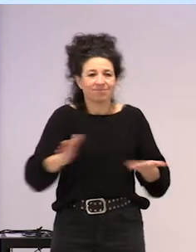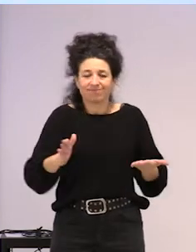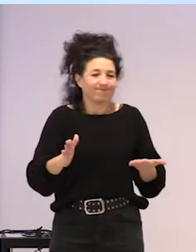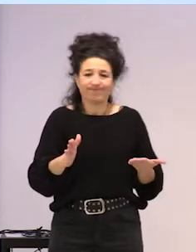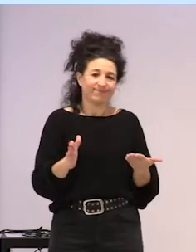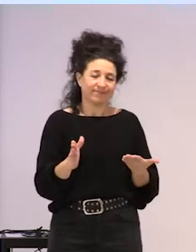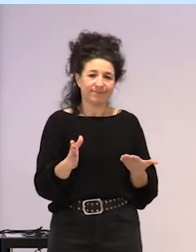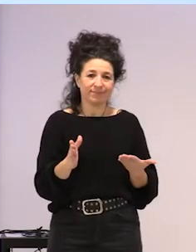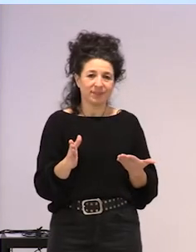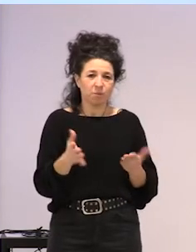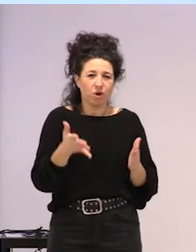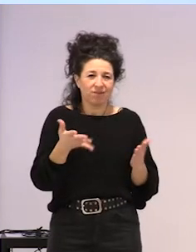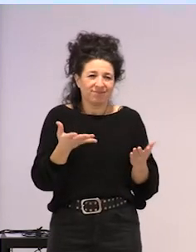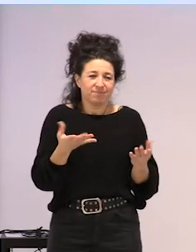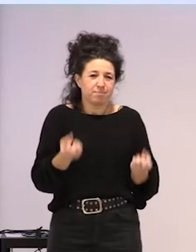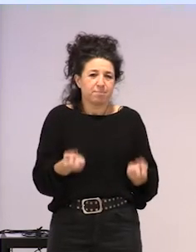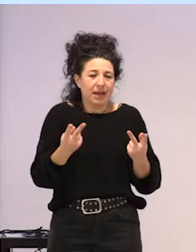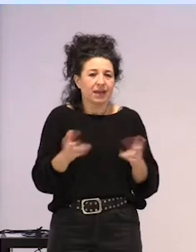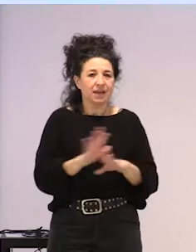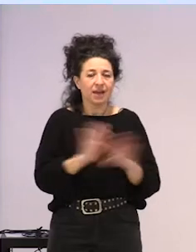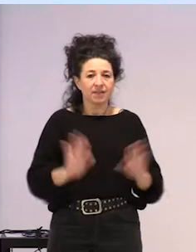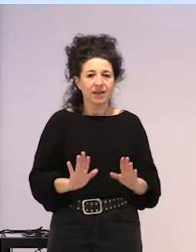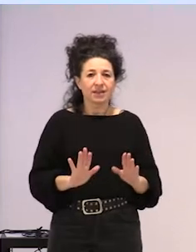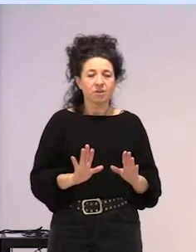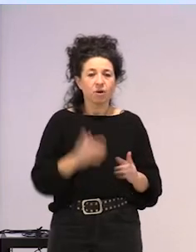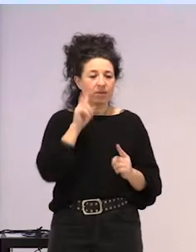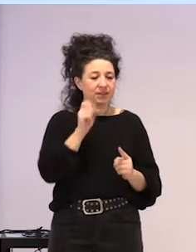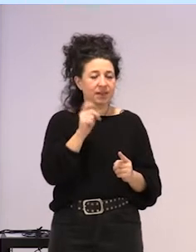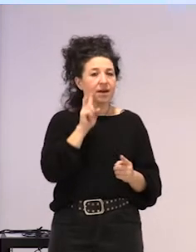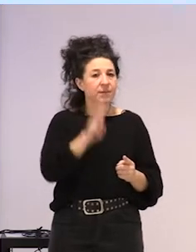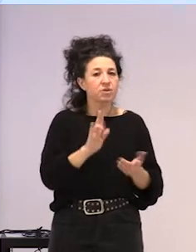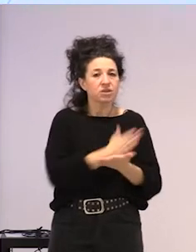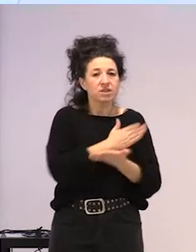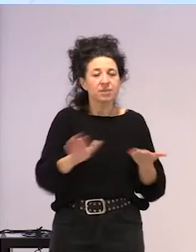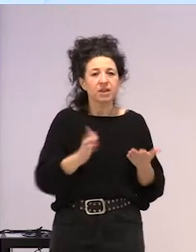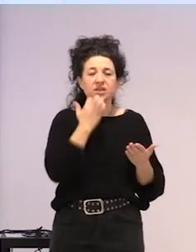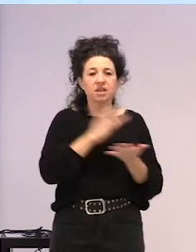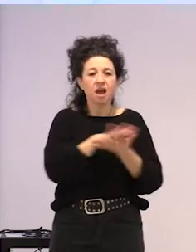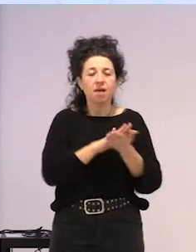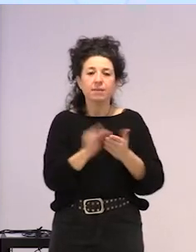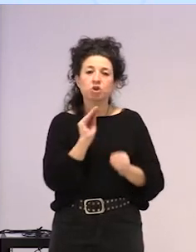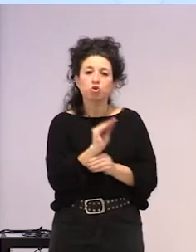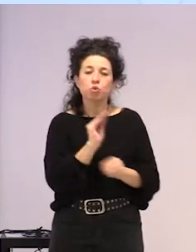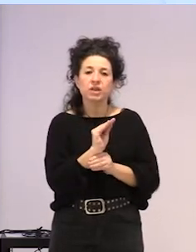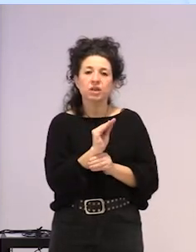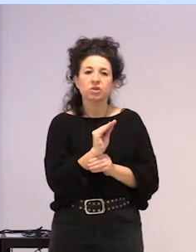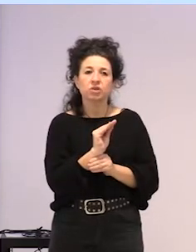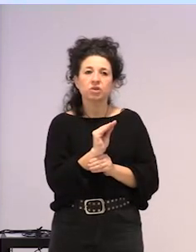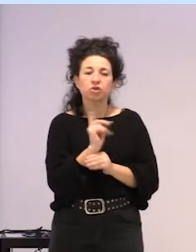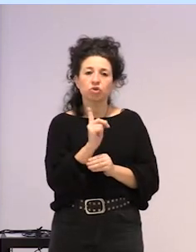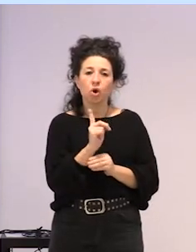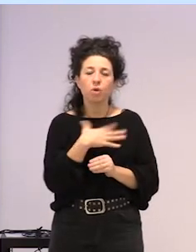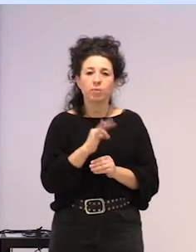ba banatuta ikusten ditugu, eta zaintzari buruzitz egiten dugunean, ez? bakarrik, ba, zaintzaren dimentzio, ba,